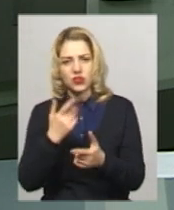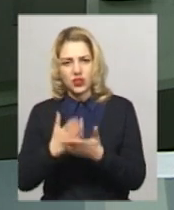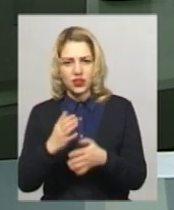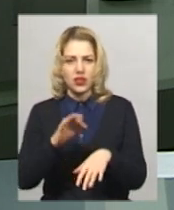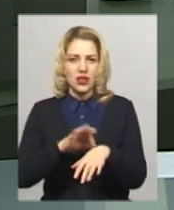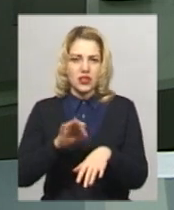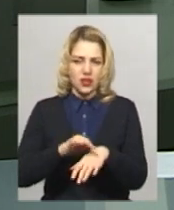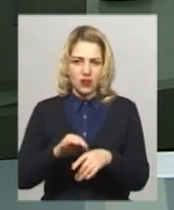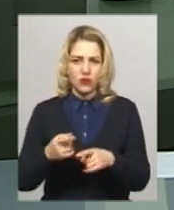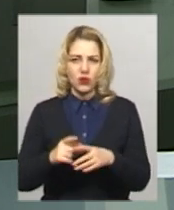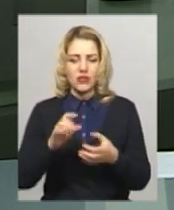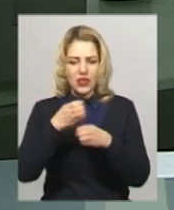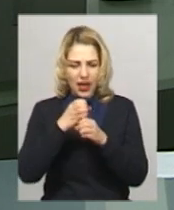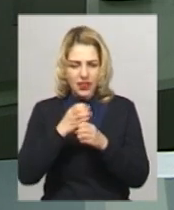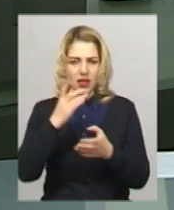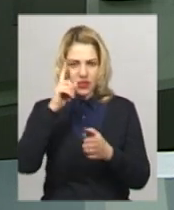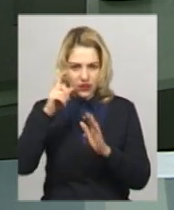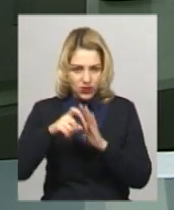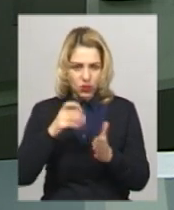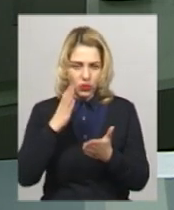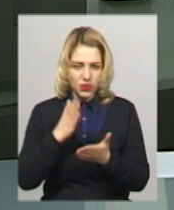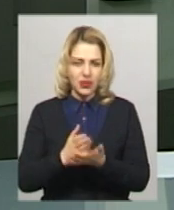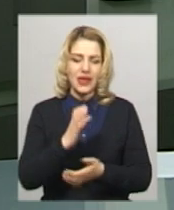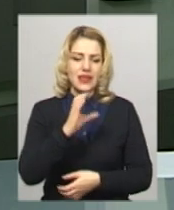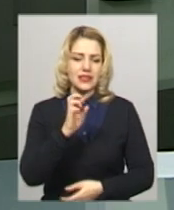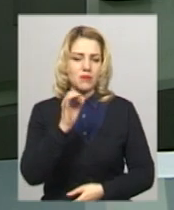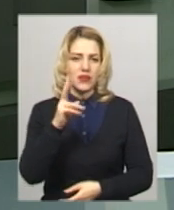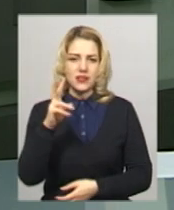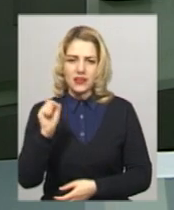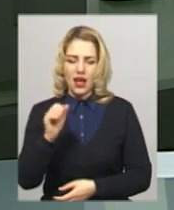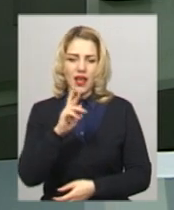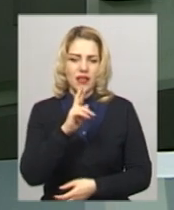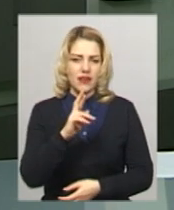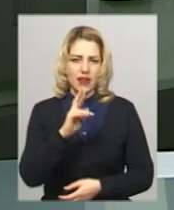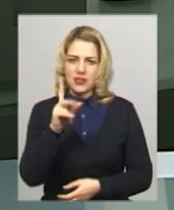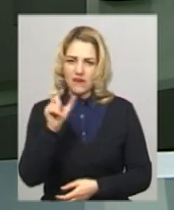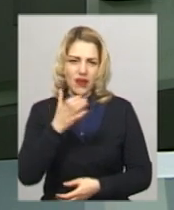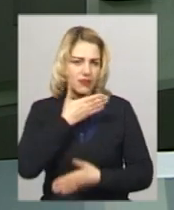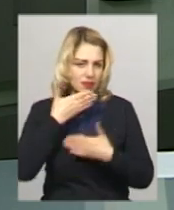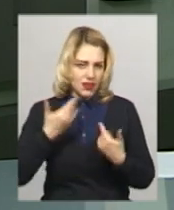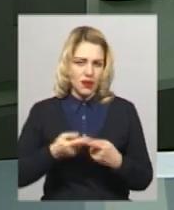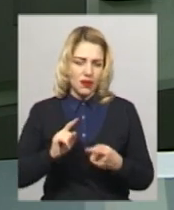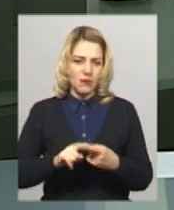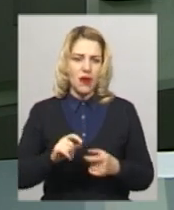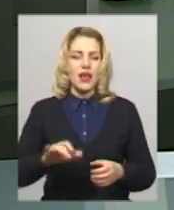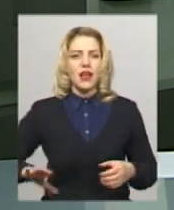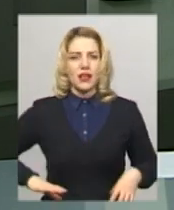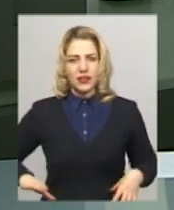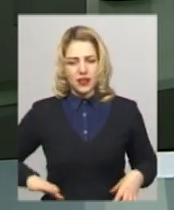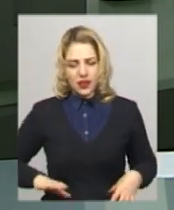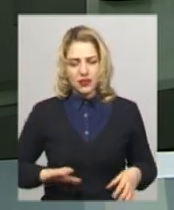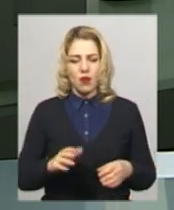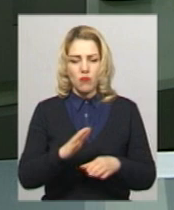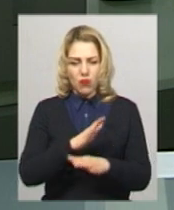уже відомі. Зокрема, на сибірську язву тварина не хворіла. Сам фермер повідомив, кінь помер, бо його нагодували відвідувачі